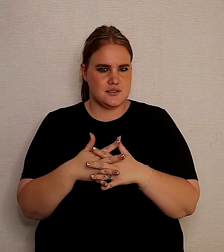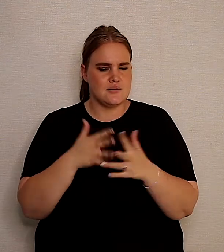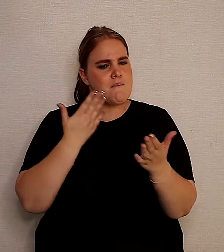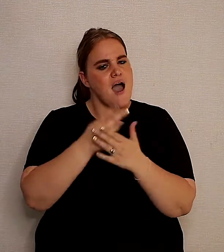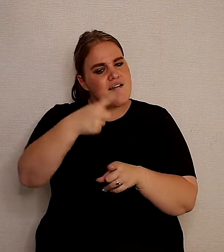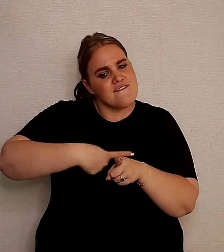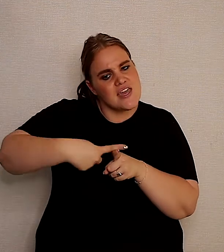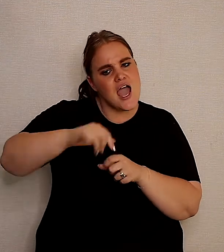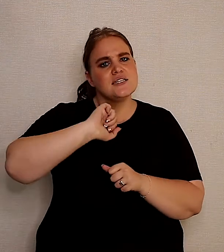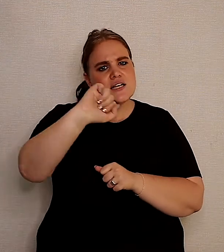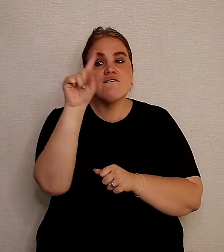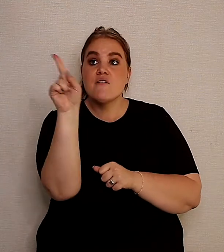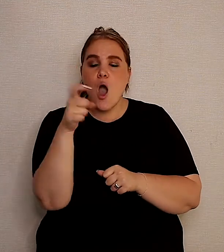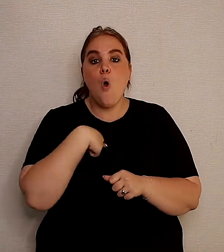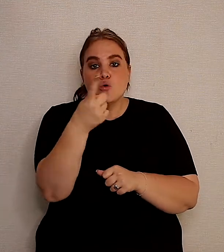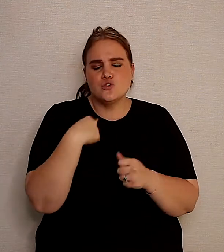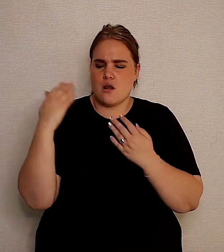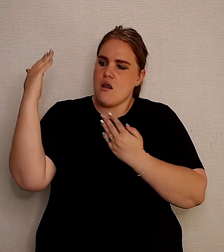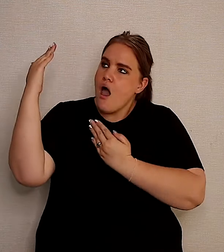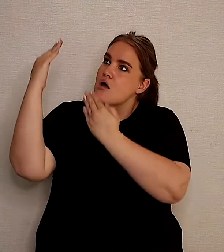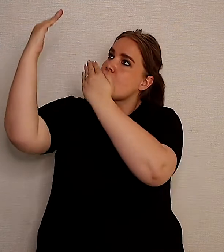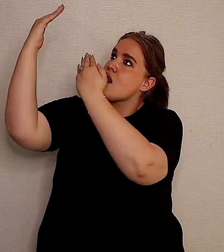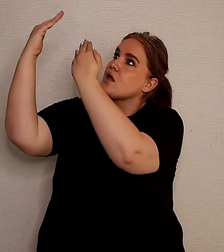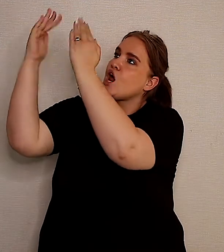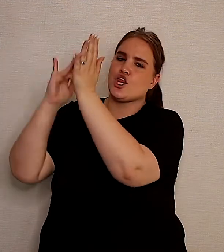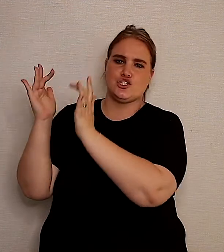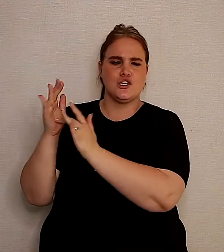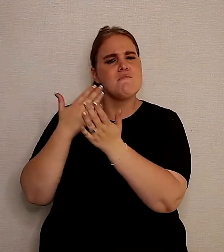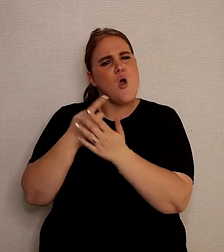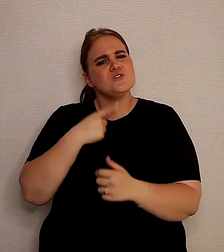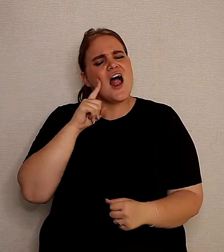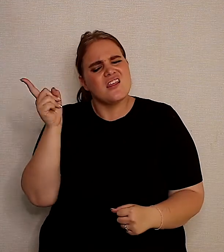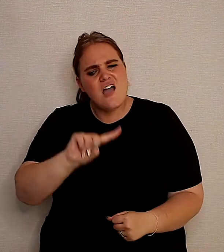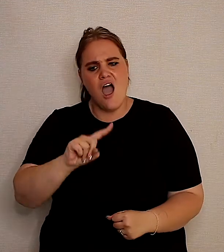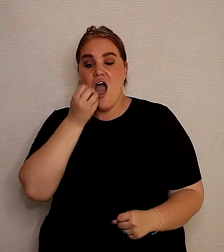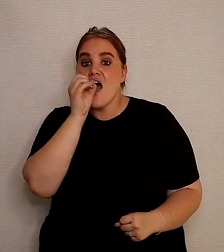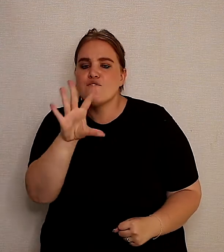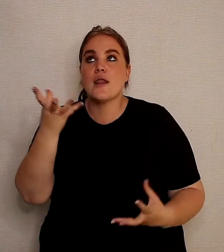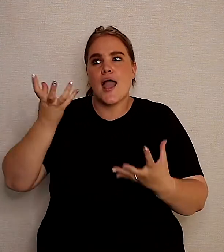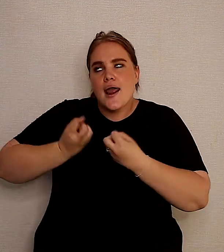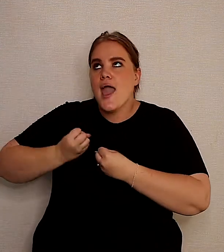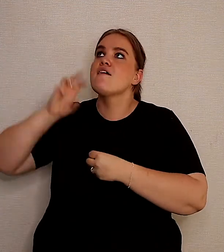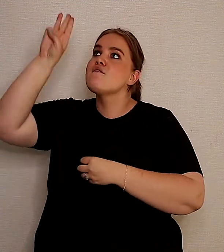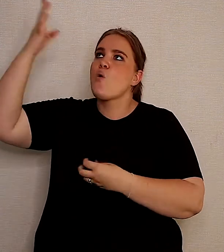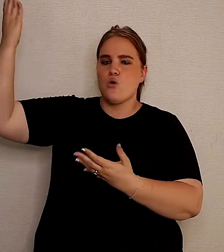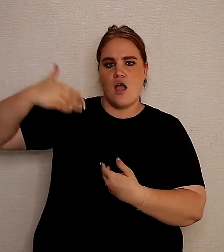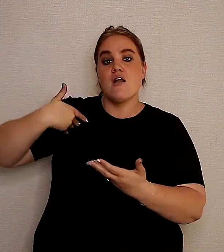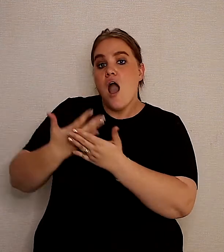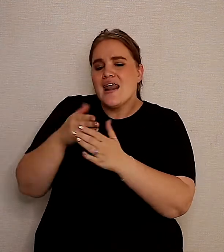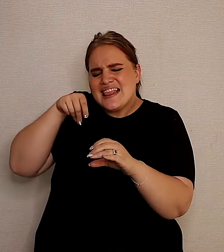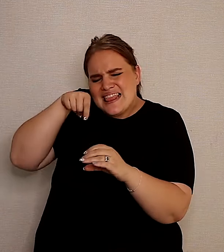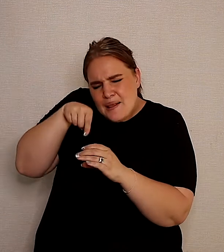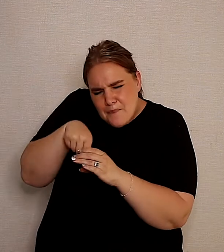gelewe. Mag hierdie weekse vraag my en jou nader aan het bring en mag ons meer hierdie vraag antwoord opkry en dit ons in